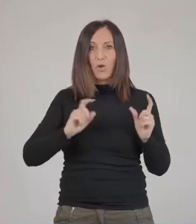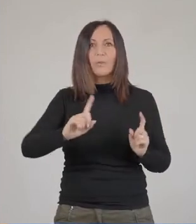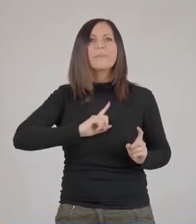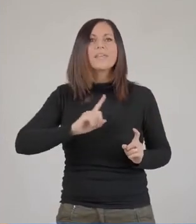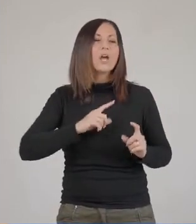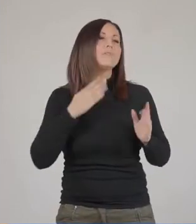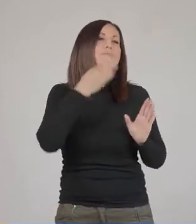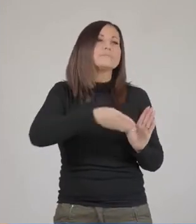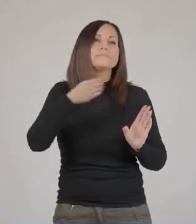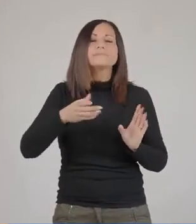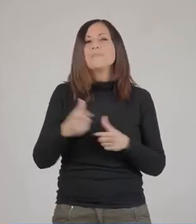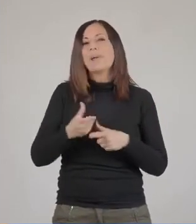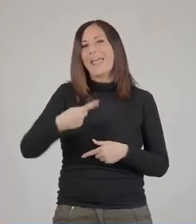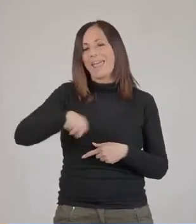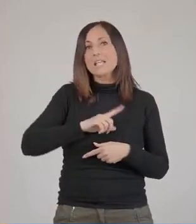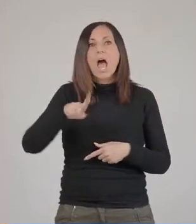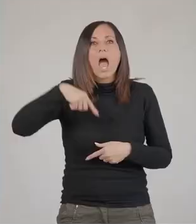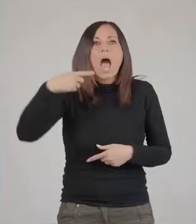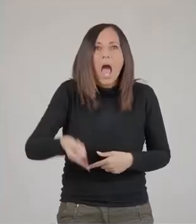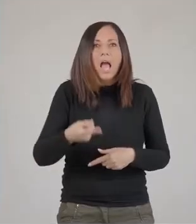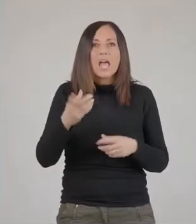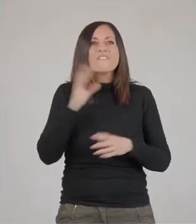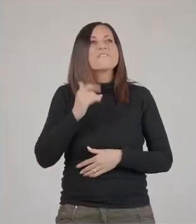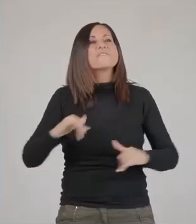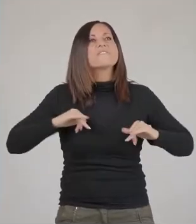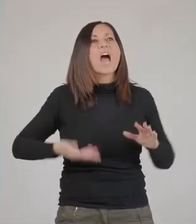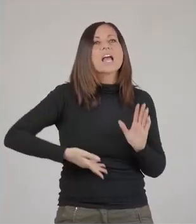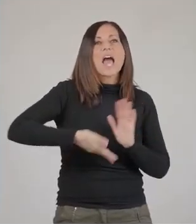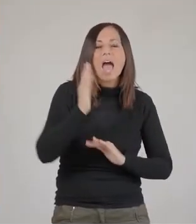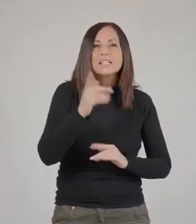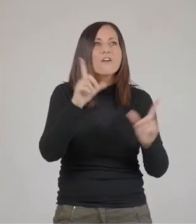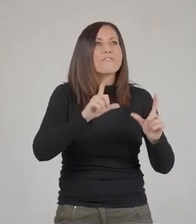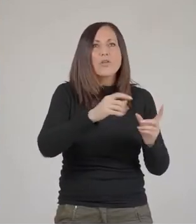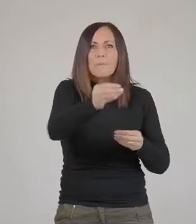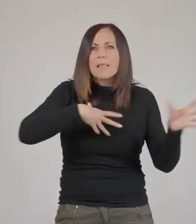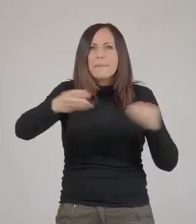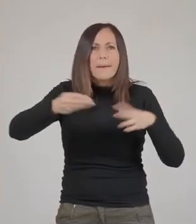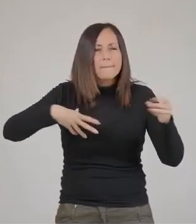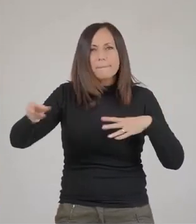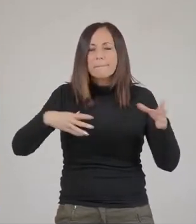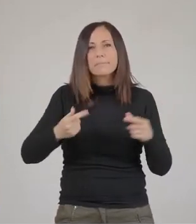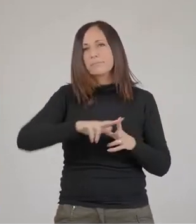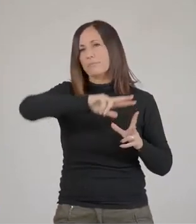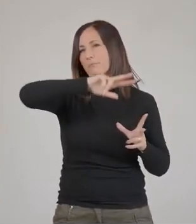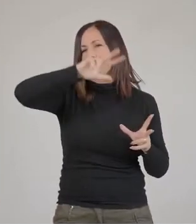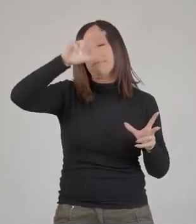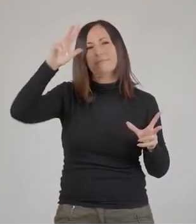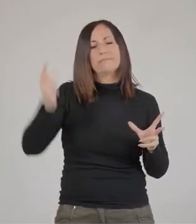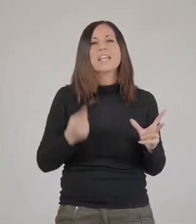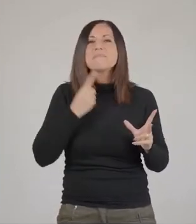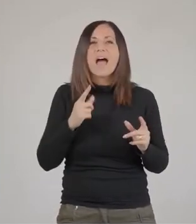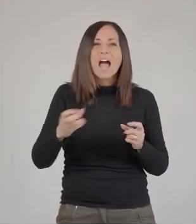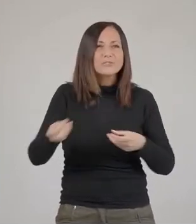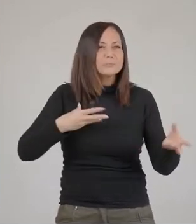immagini scattate in vari luoghi del nostro paese ma anche scattate durante le loro vacanze. Quindi abbiamo avuto alla fine una quantità